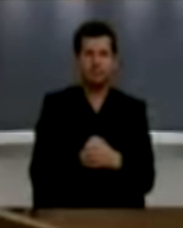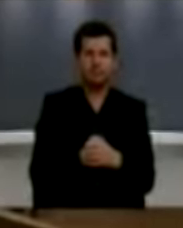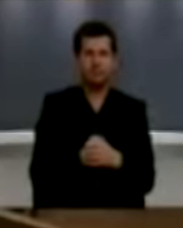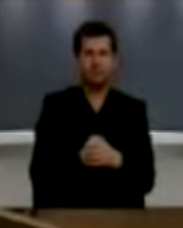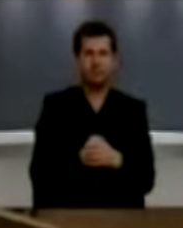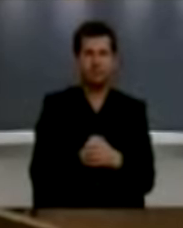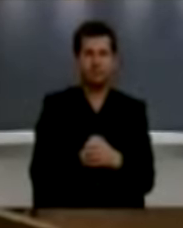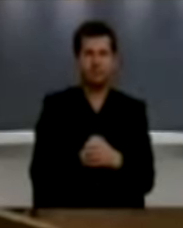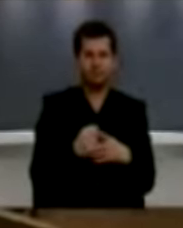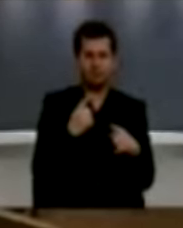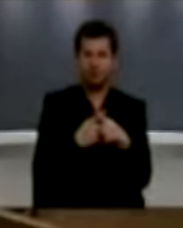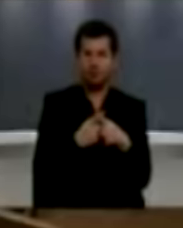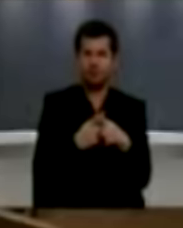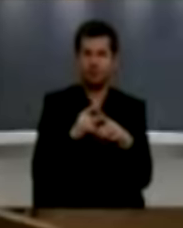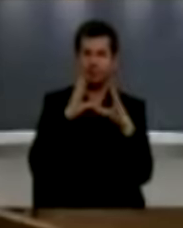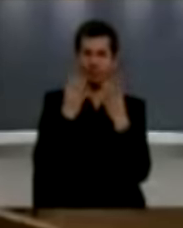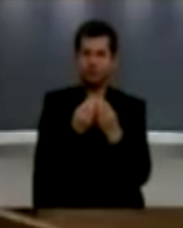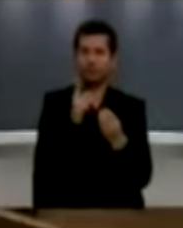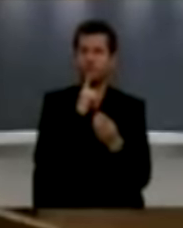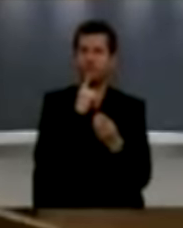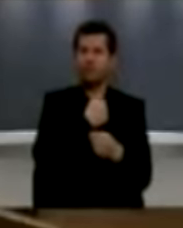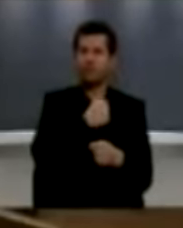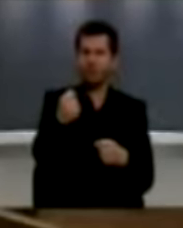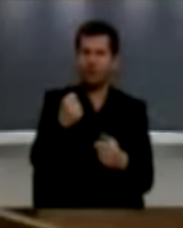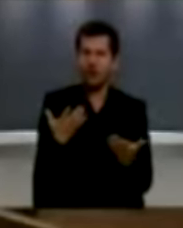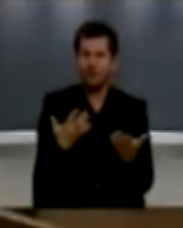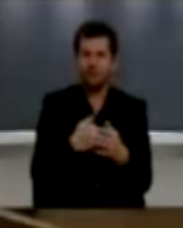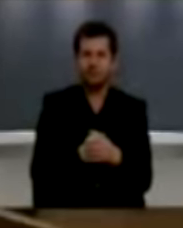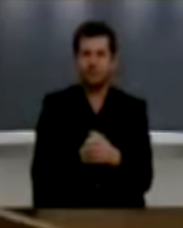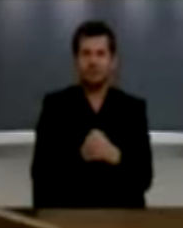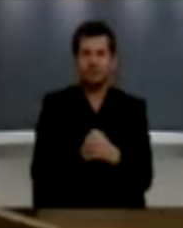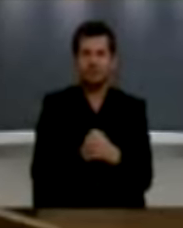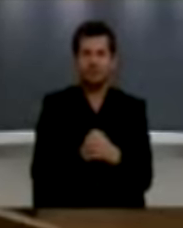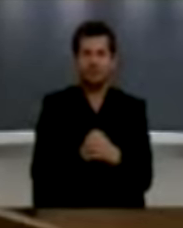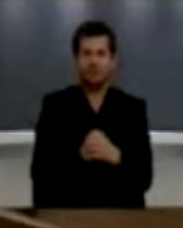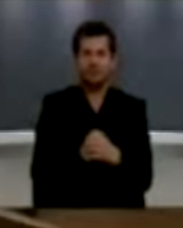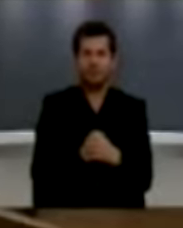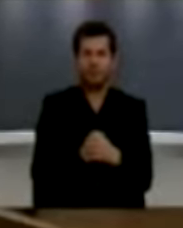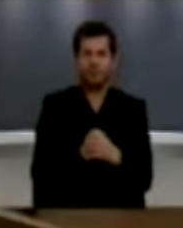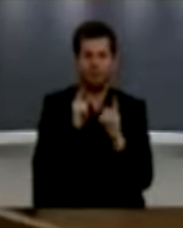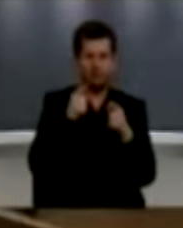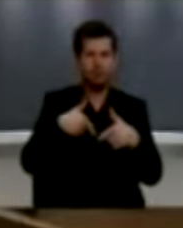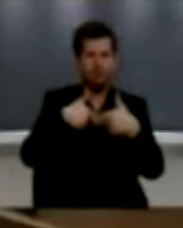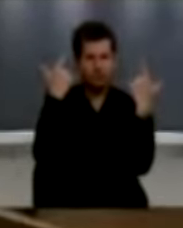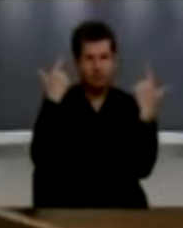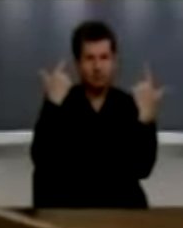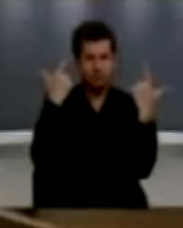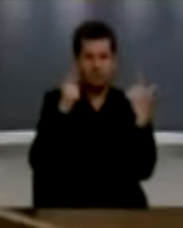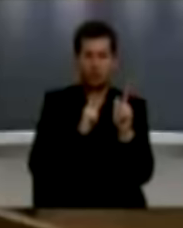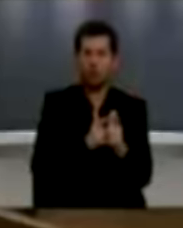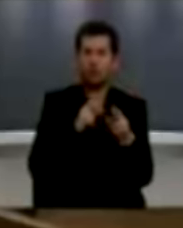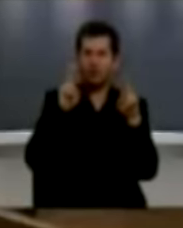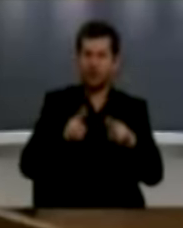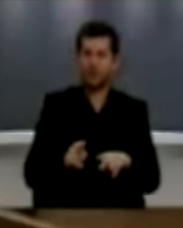jashtë qfarë do pseudopatriotizmi folklorik, duhet që të themi qartë se ka vetëm ljuftë të drejtë dhe